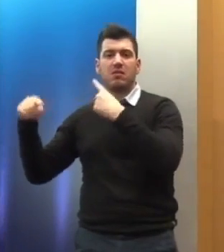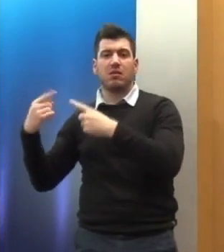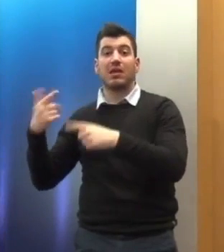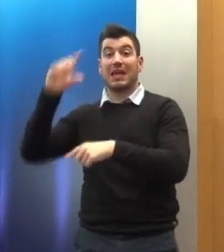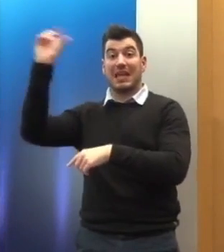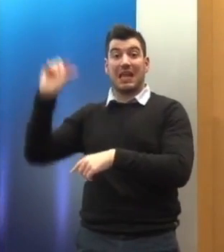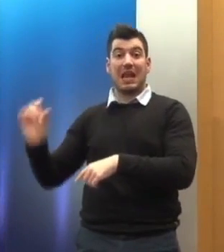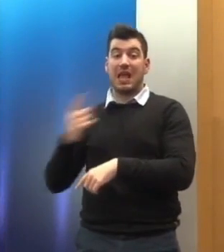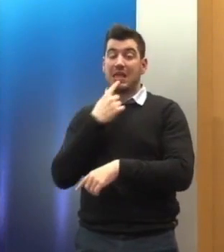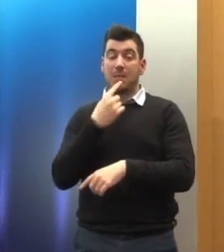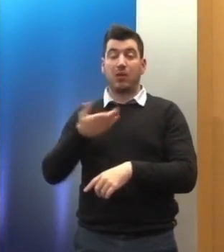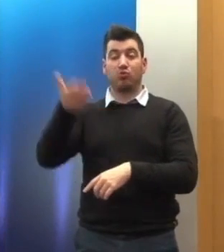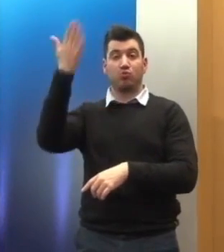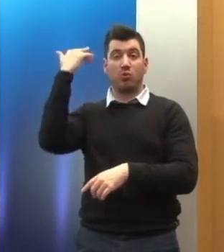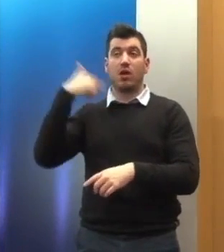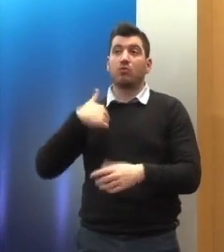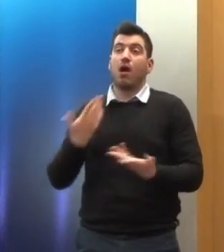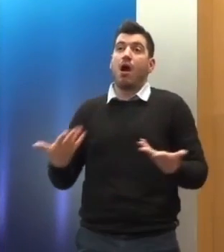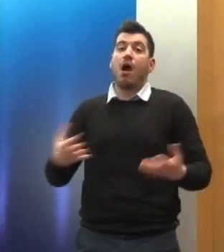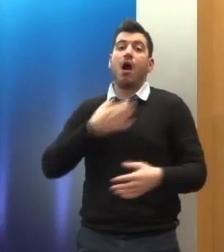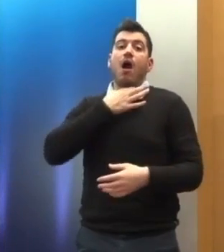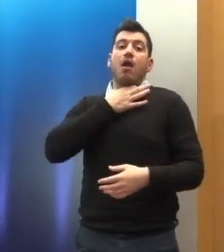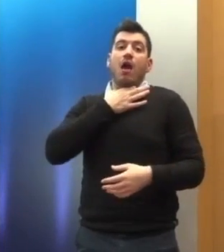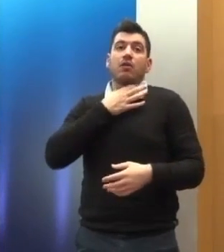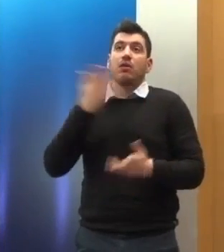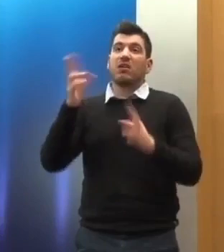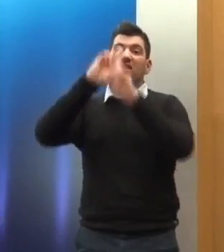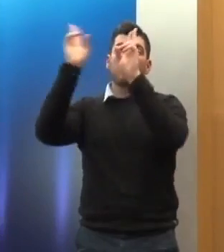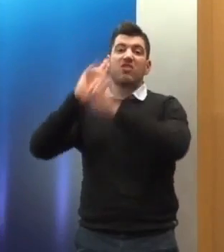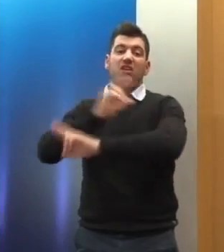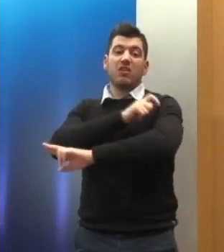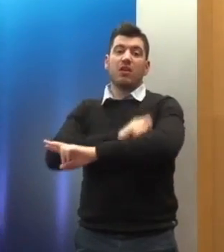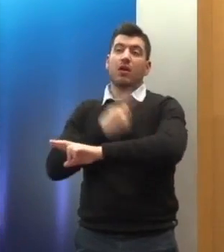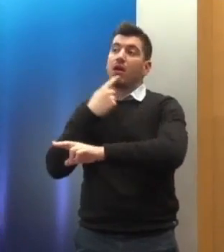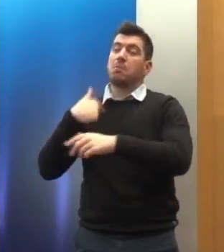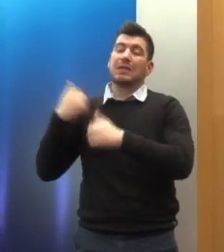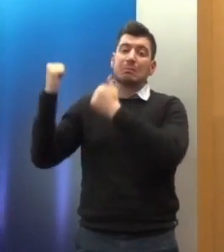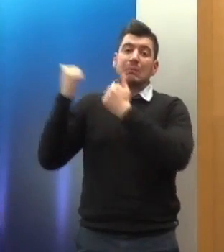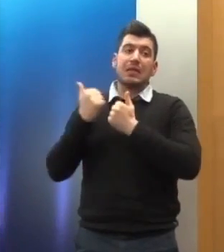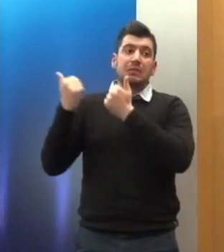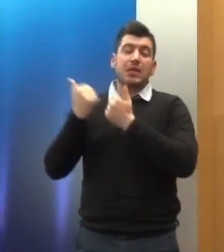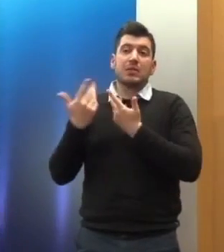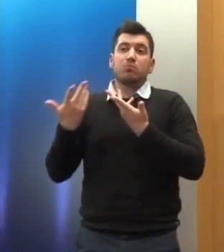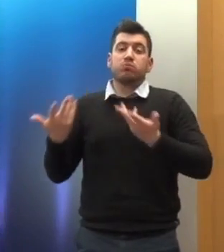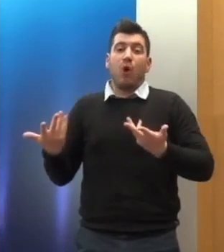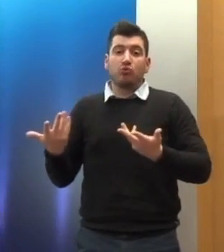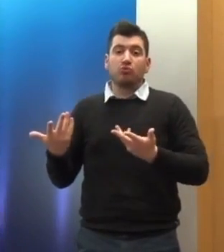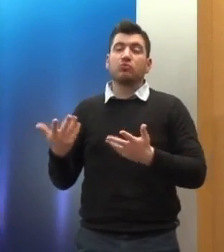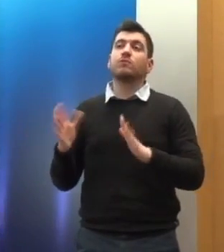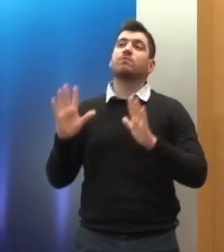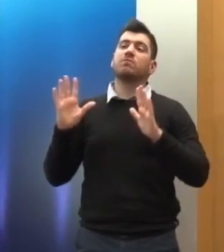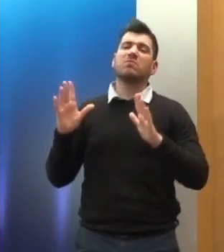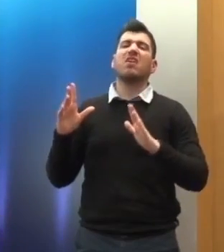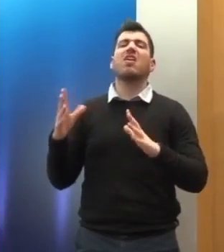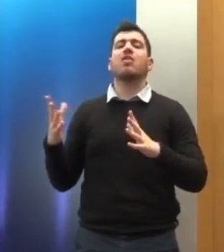επικαλεστεί την κατάσταση ανάγκης στο Διεθνές Δίκαιο προκειμένου να πει ότι πιεζόμενη ενδεχομένως να μην τα κατάφερε,